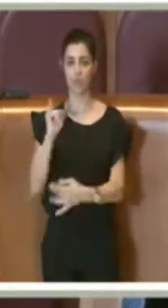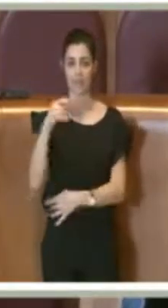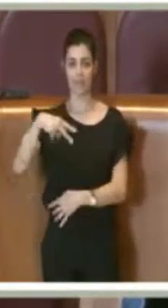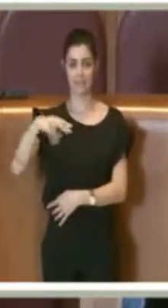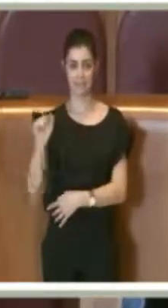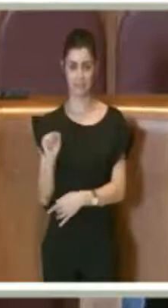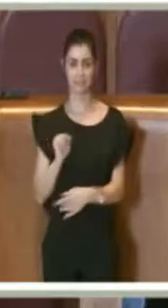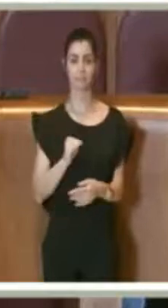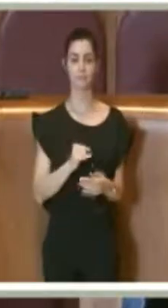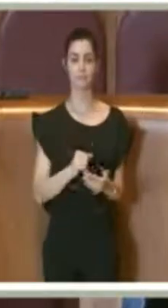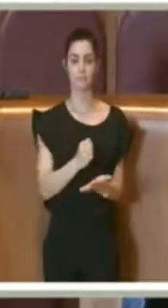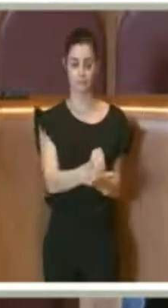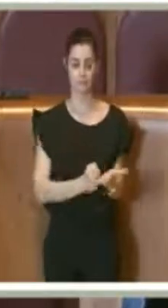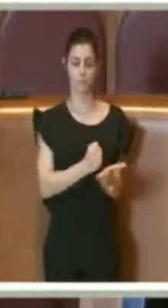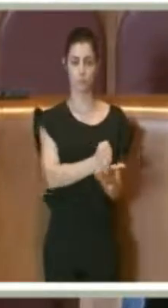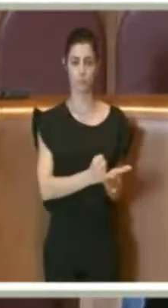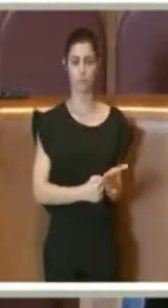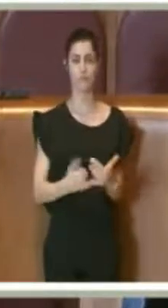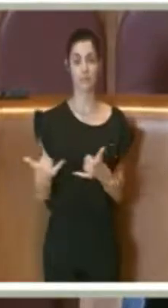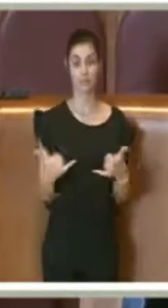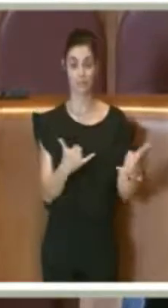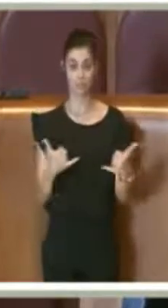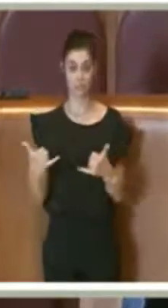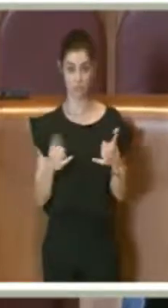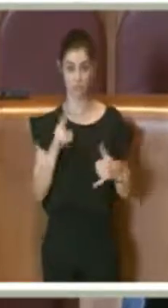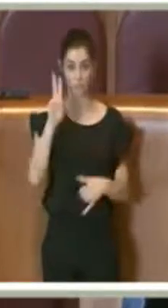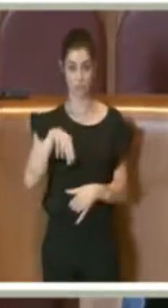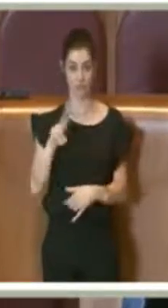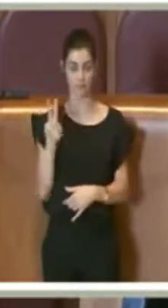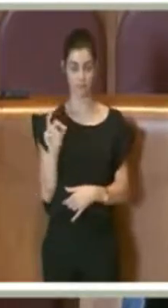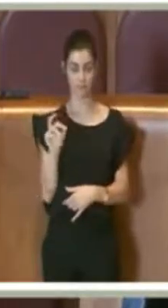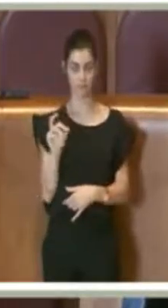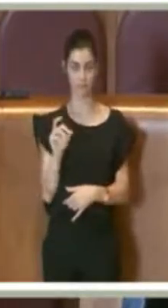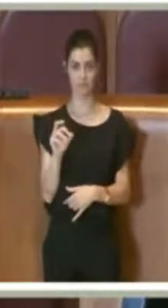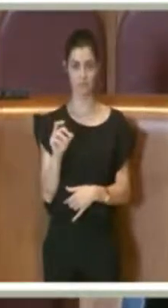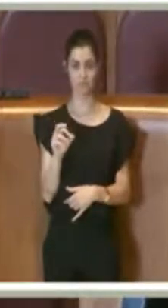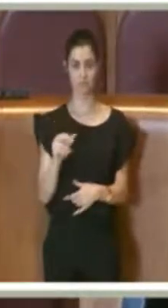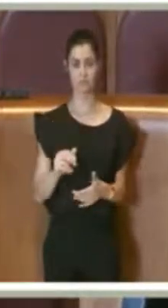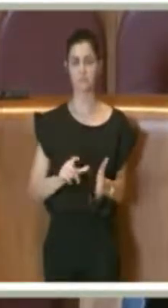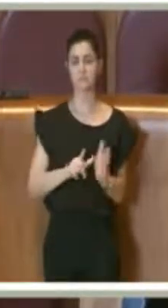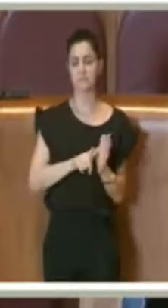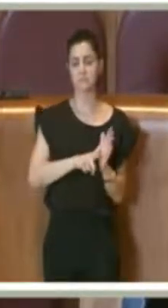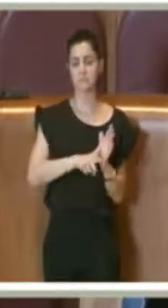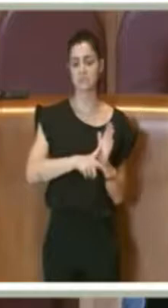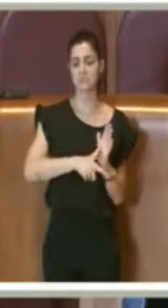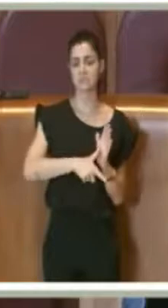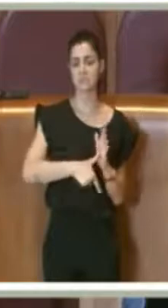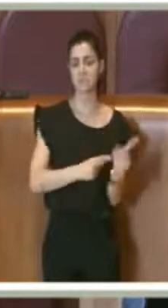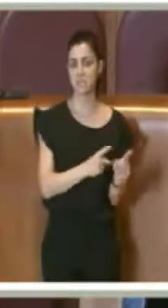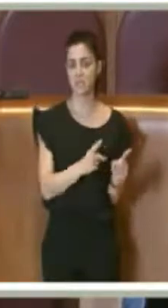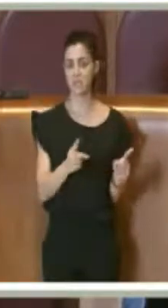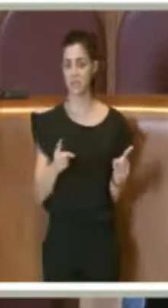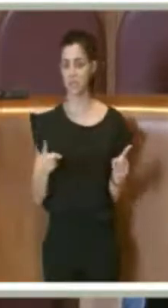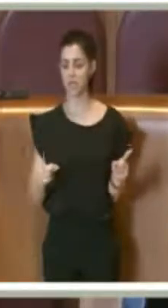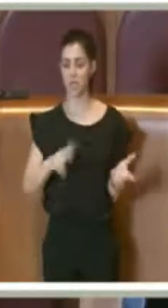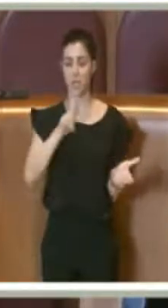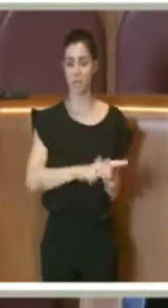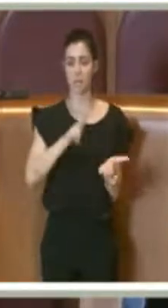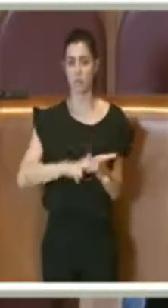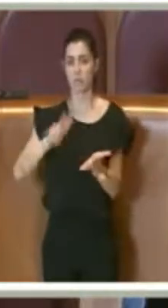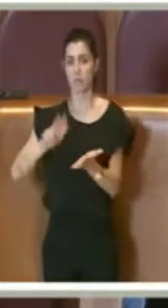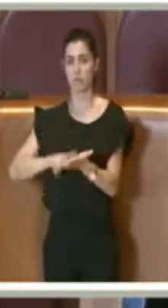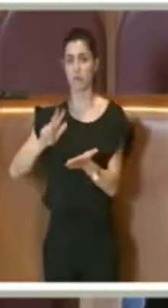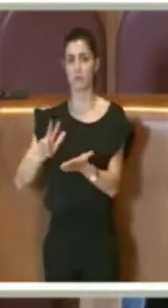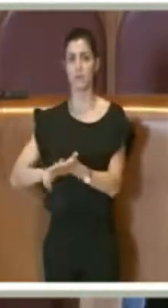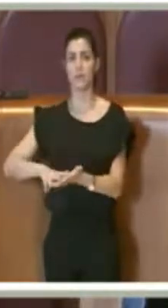a dicembre del 2020, è passato del tempo durante il quale sono stati approvati dei regolamenti